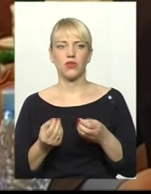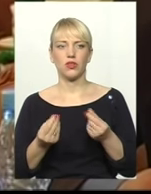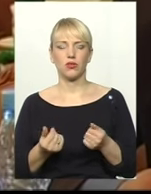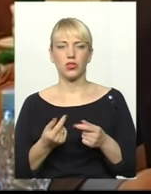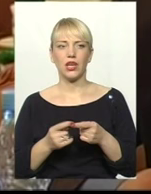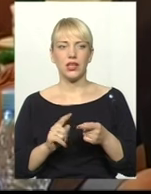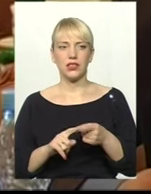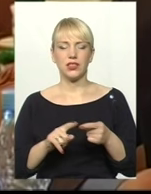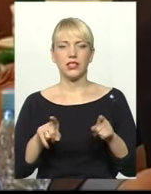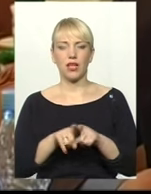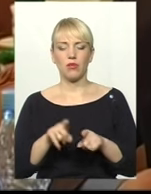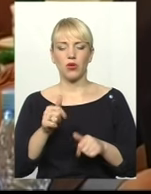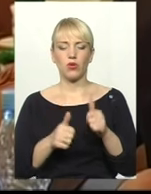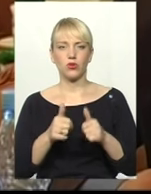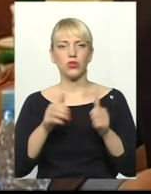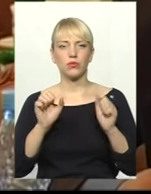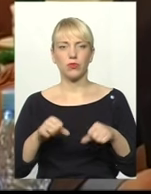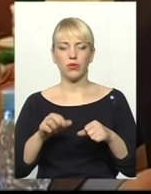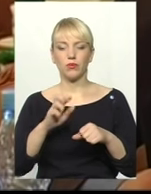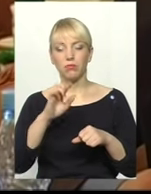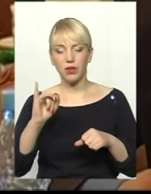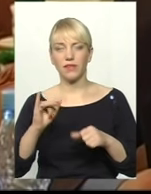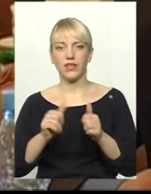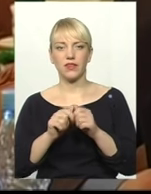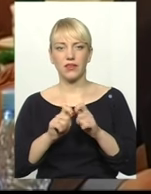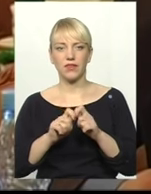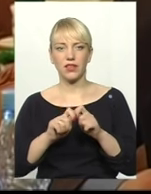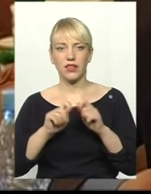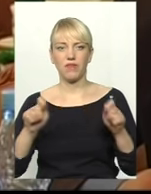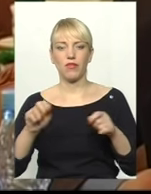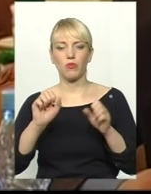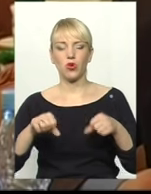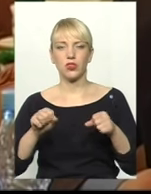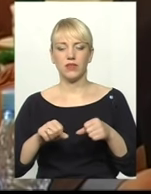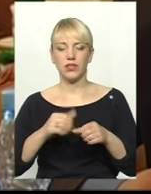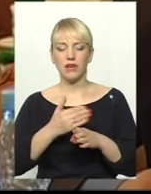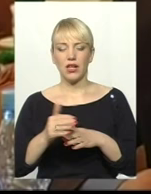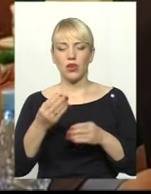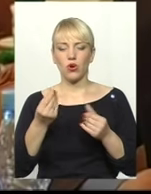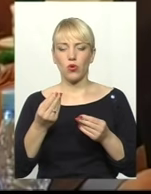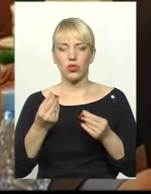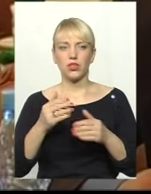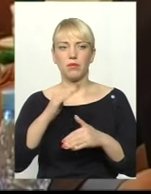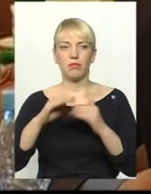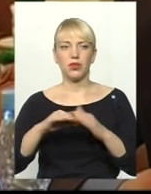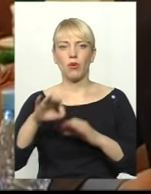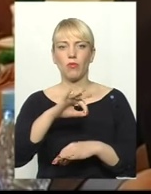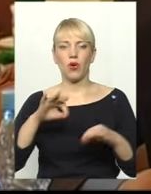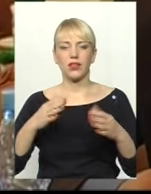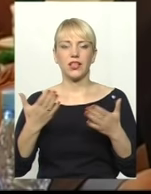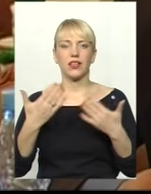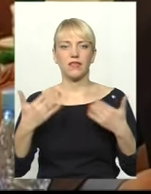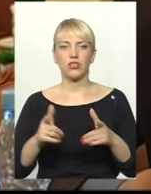І цей самий конкурс би відкривав можливість виділяти кошти вже під проекти, які готові, під які